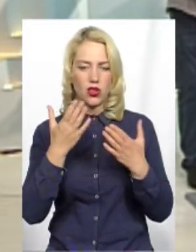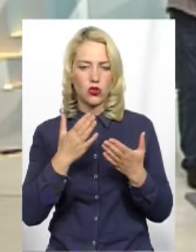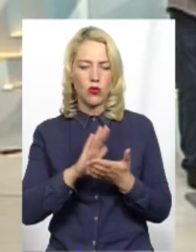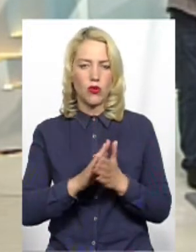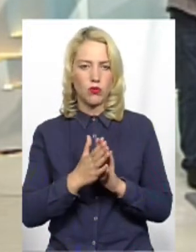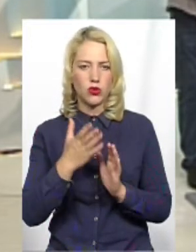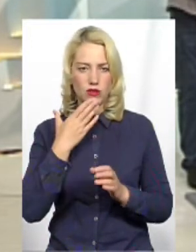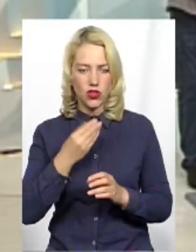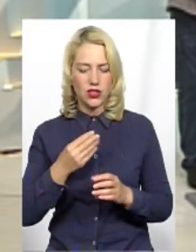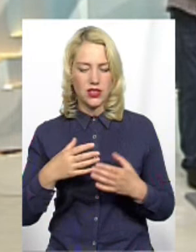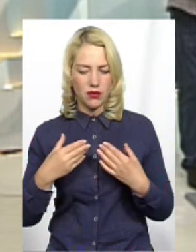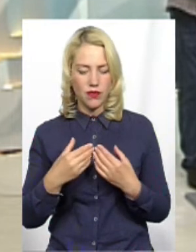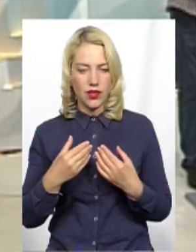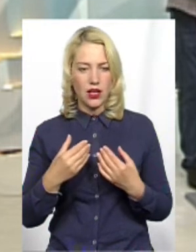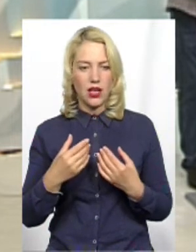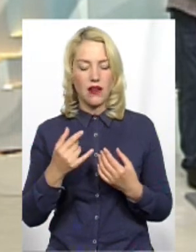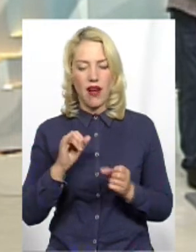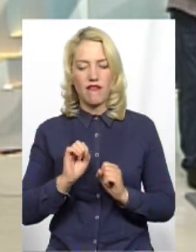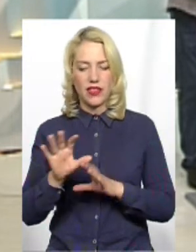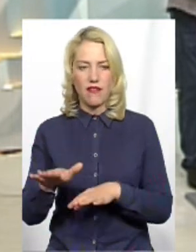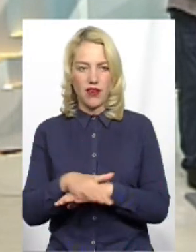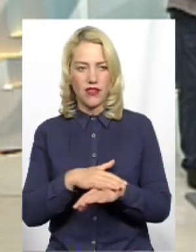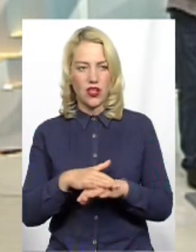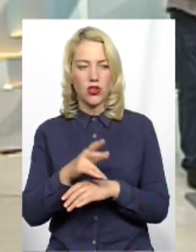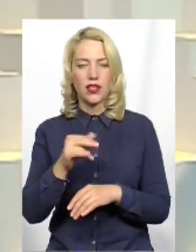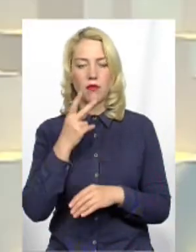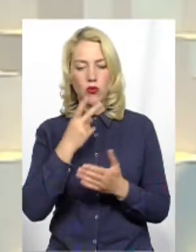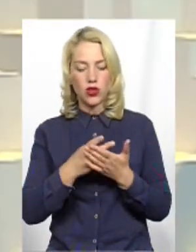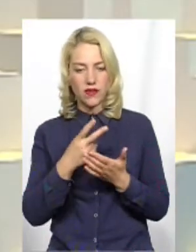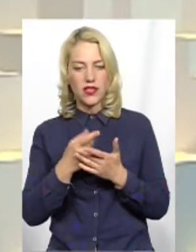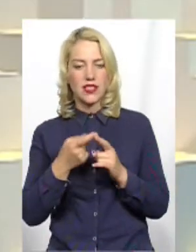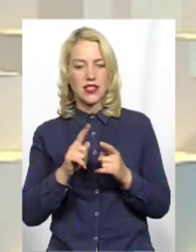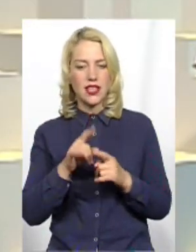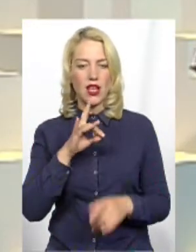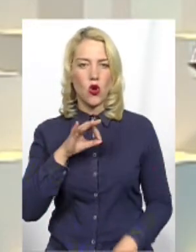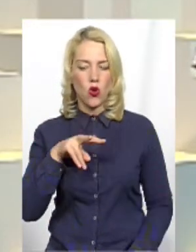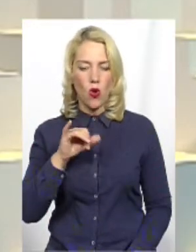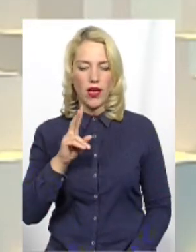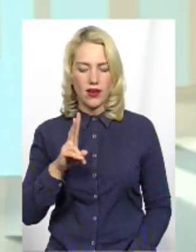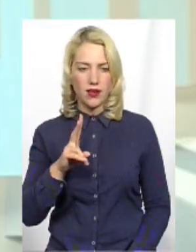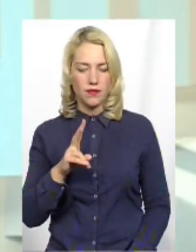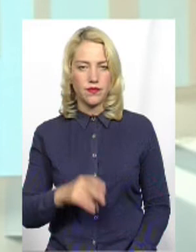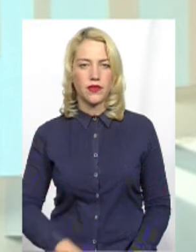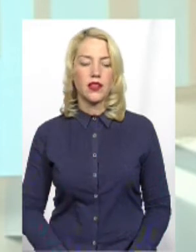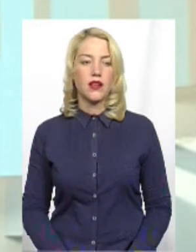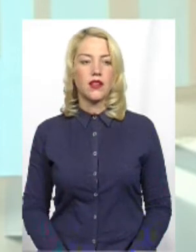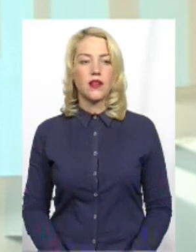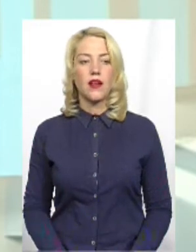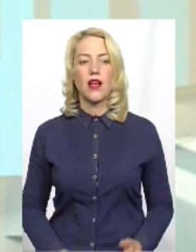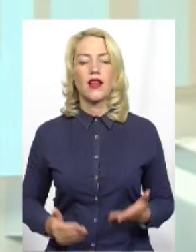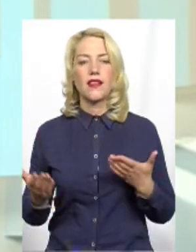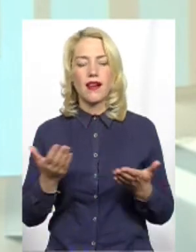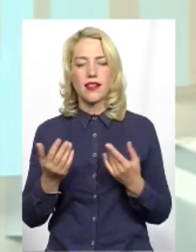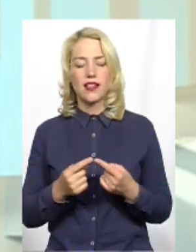суспільству, тому можна назвати цей кражу Треба подивитися цей ролік, щоб зрозуміти смисли його Скажіть ще, яких